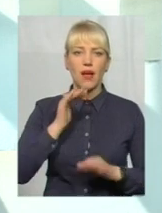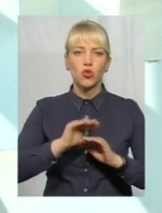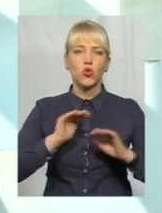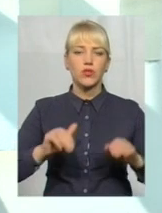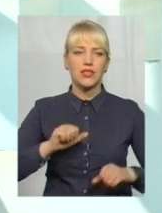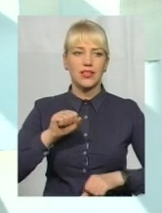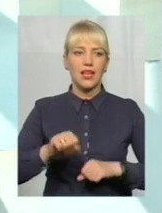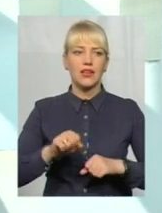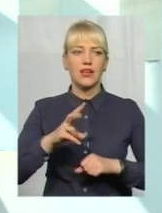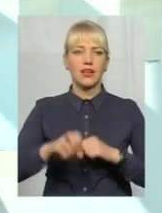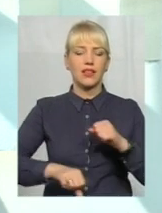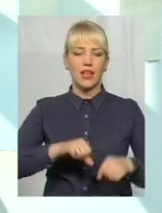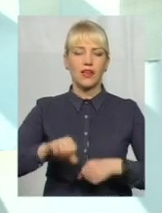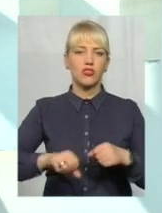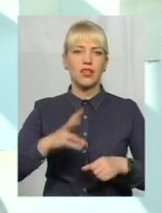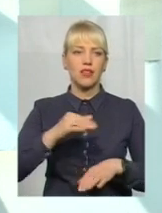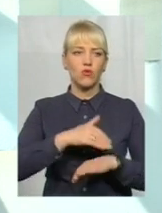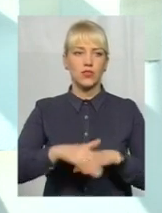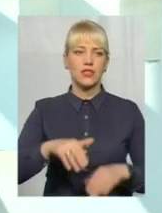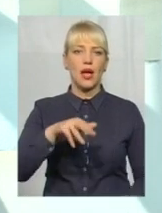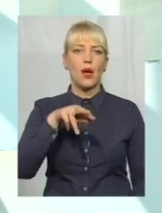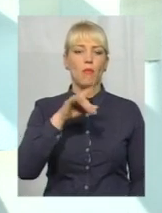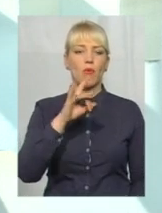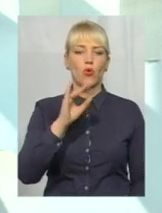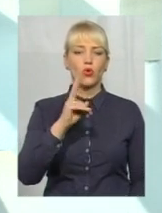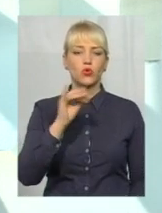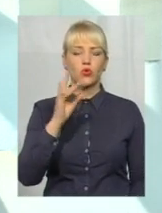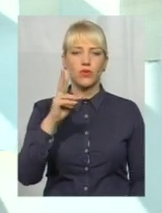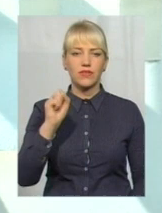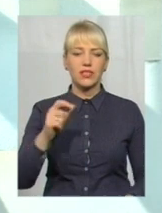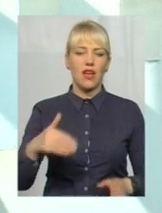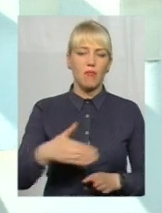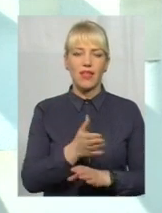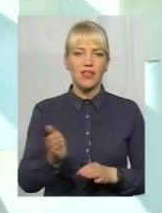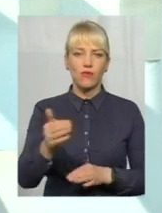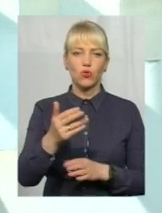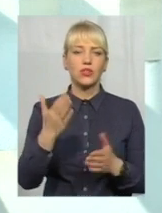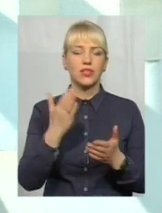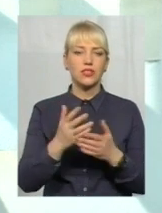по Проскурівській, вони маневрують, при чому створюють небезпеку для пішохідів.